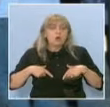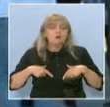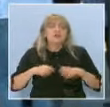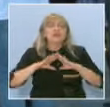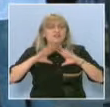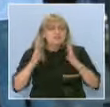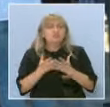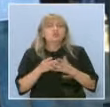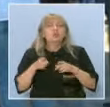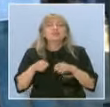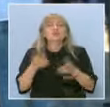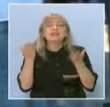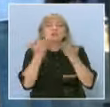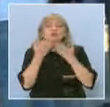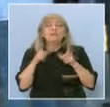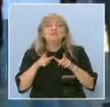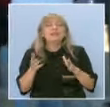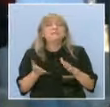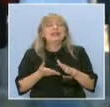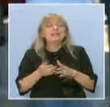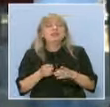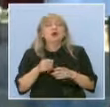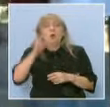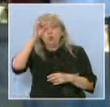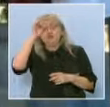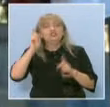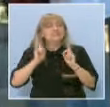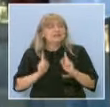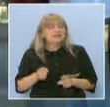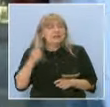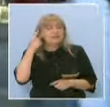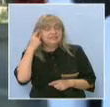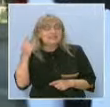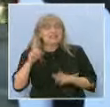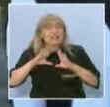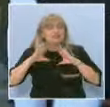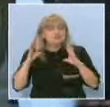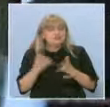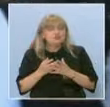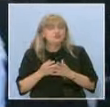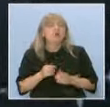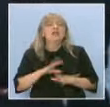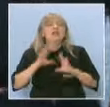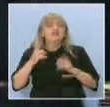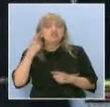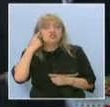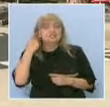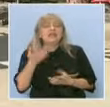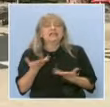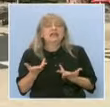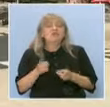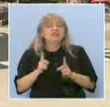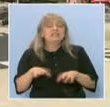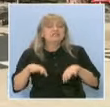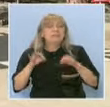Всичко. Това си учебни предмети, така че учениците трябва да знаят всичко и всички избират какво допълнително да популяризират училищата